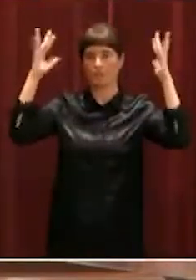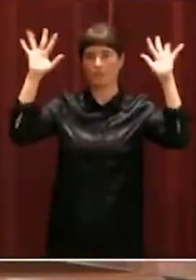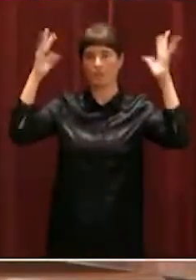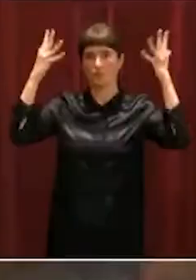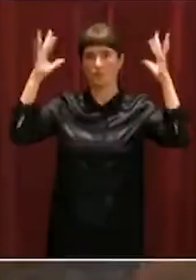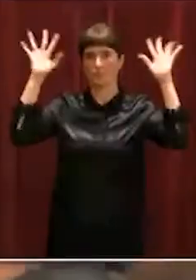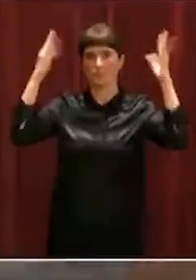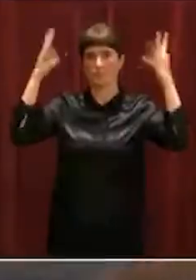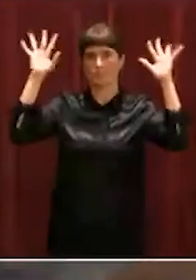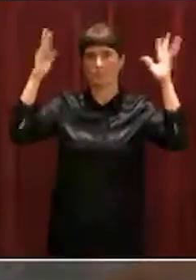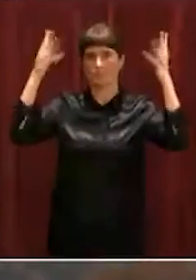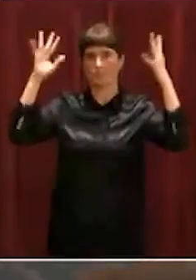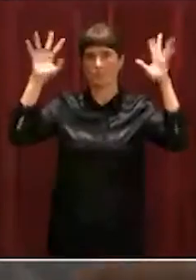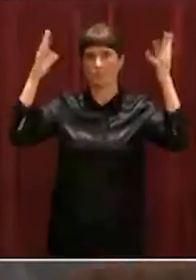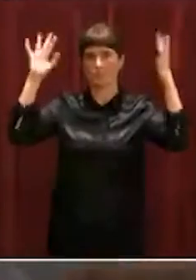Gràcies.